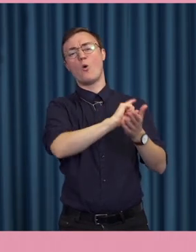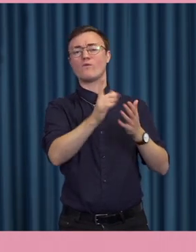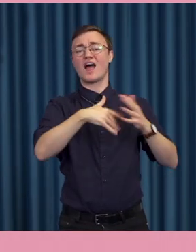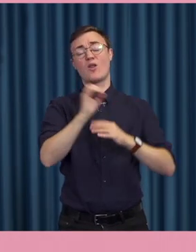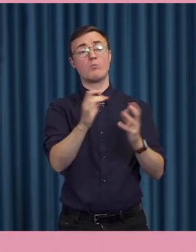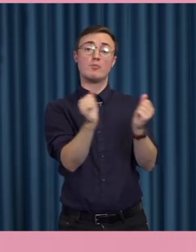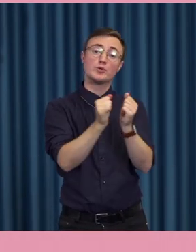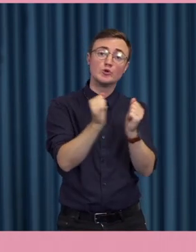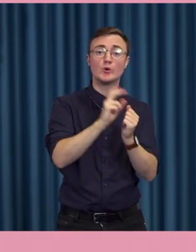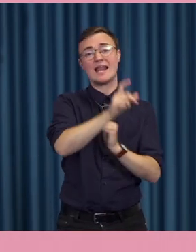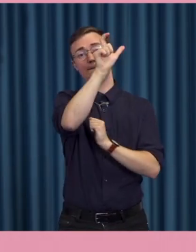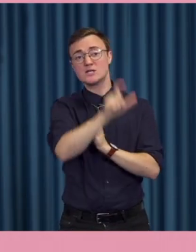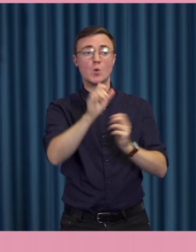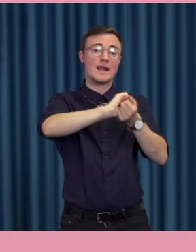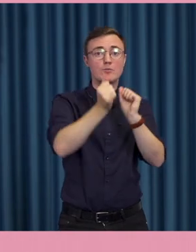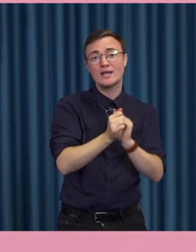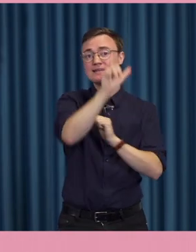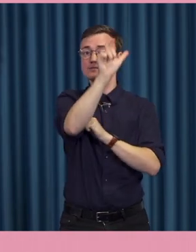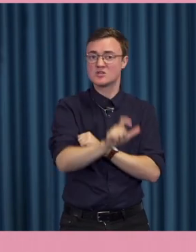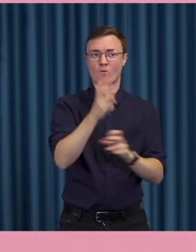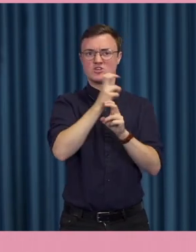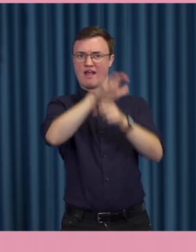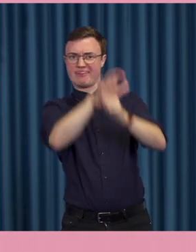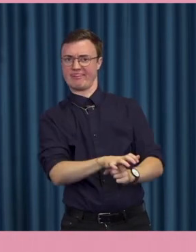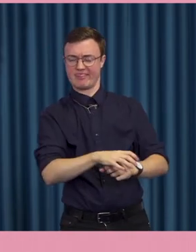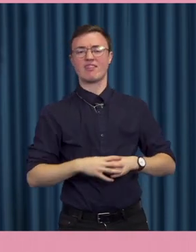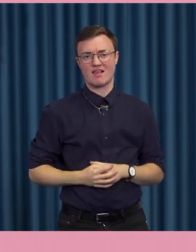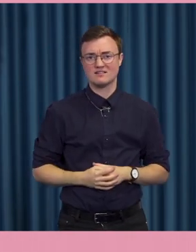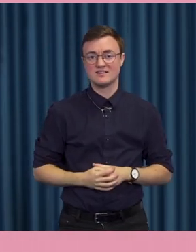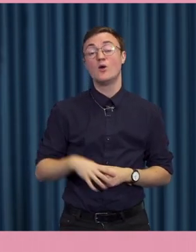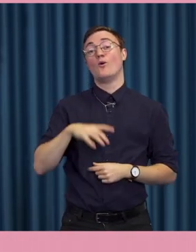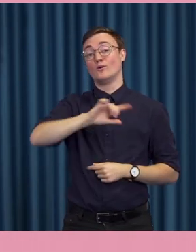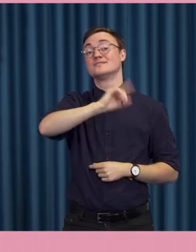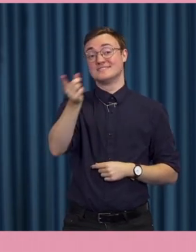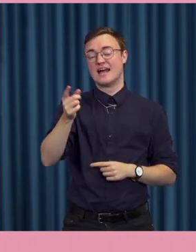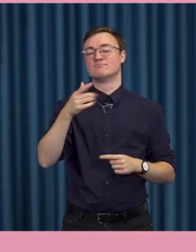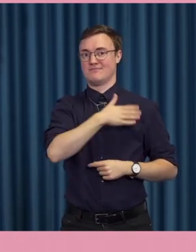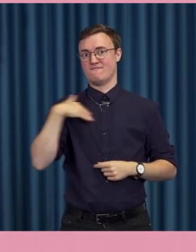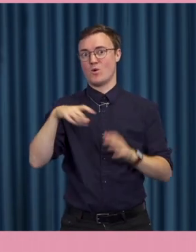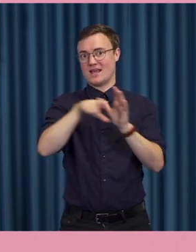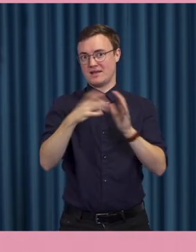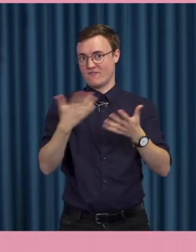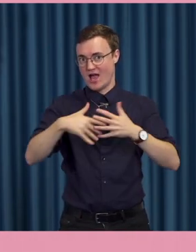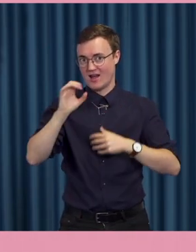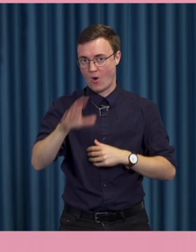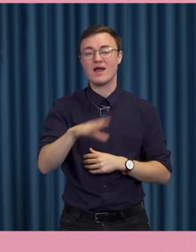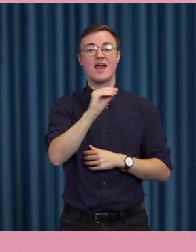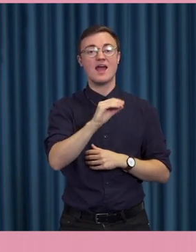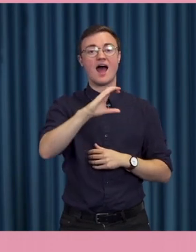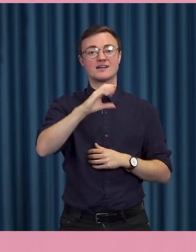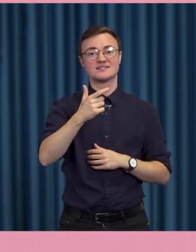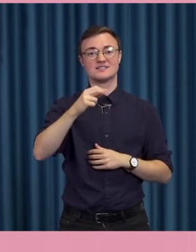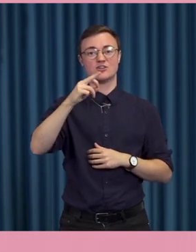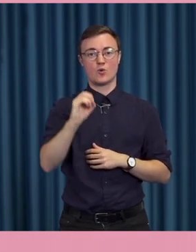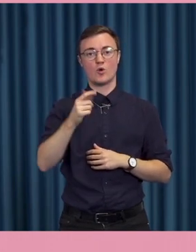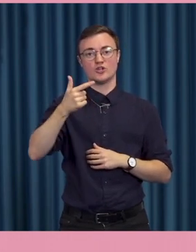produktperson. Eller en politiskt engagerad person. Och sen så har vi det som vårt kapitel handlar väldigt mycket om. Och det är det som vi kallar för astroturfare. Det finns ju